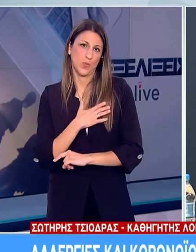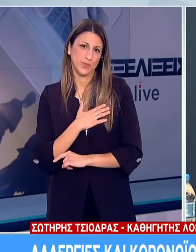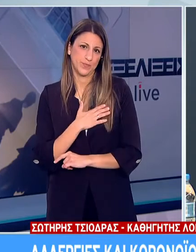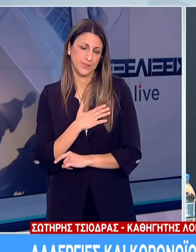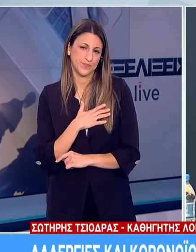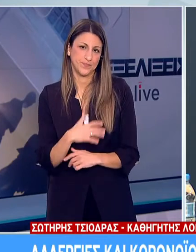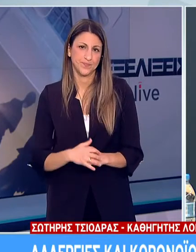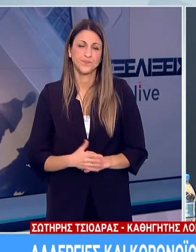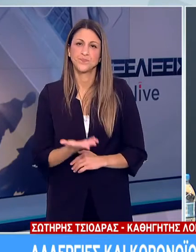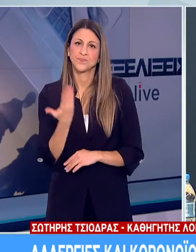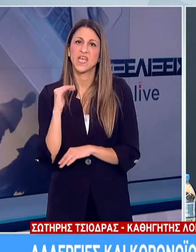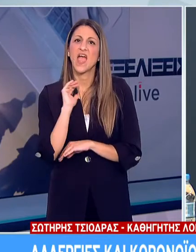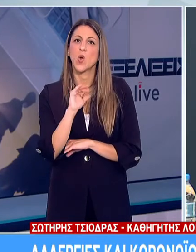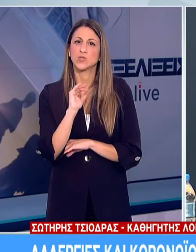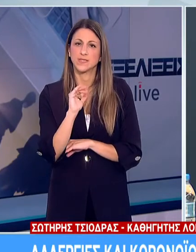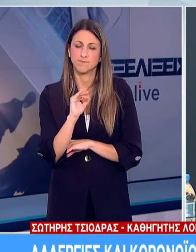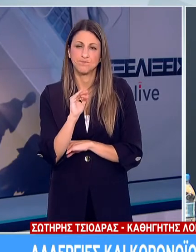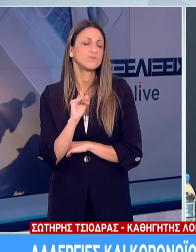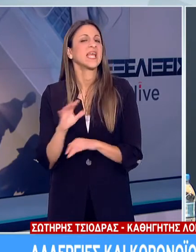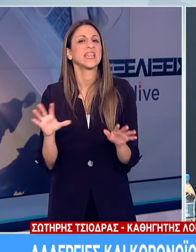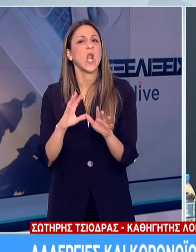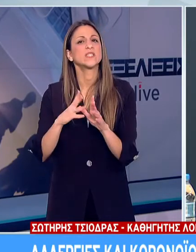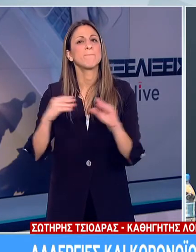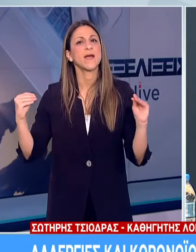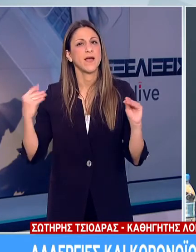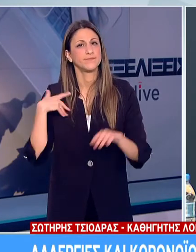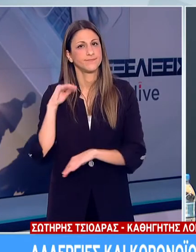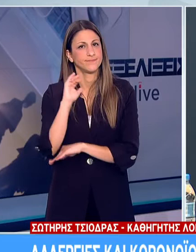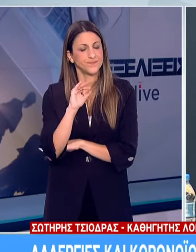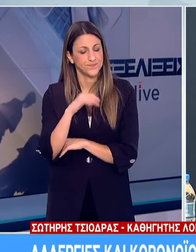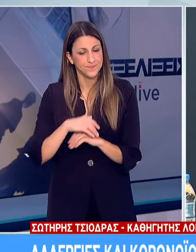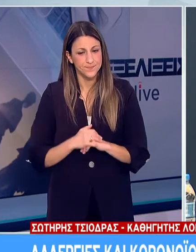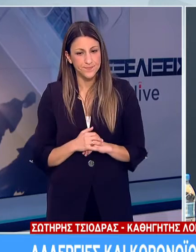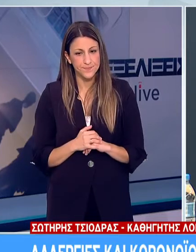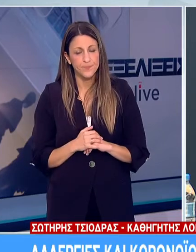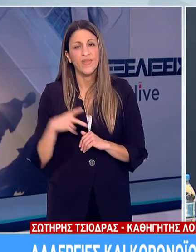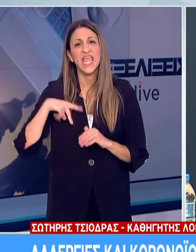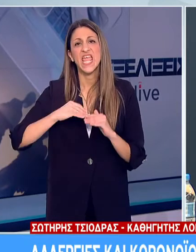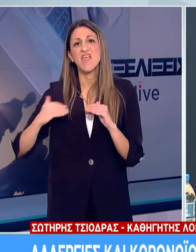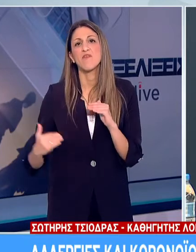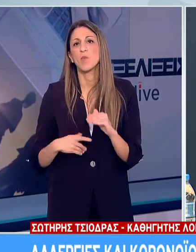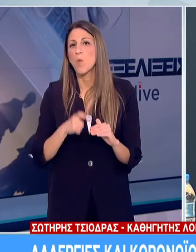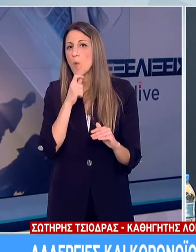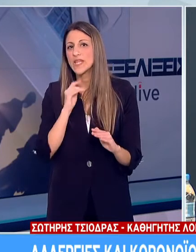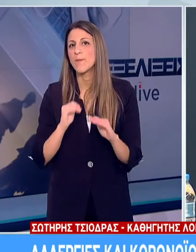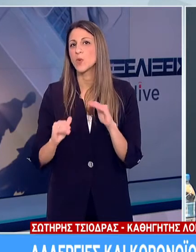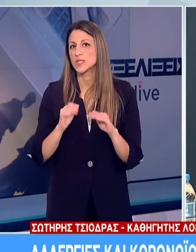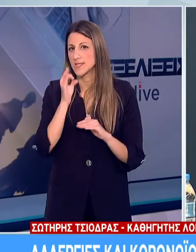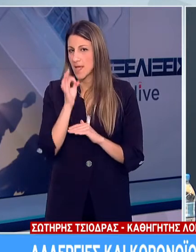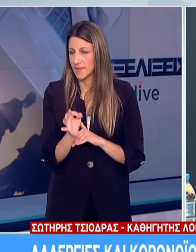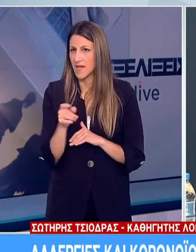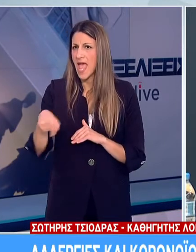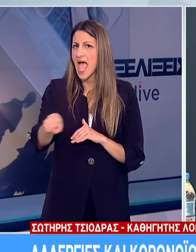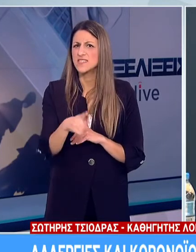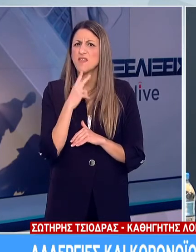Η κυρία Ληφεροπούλα από τον τηλεοπτικό σταθμό Μέγκα. Κύριε Φυπουργέ Πολιτικής Προστασίας, αναφερόμενος στα αυτοσχέδια